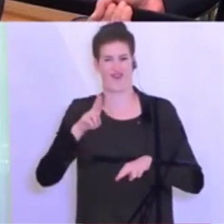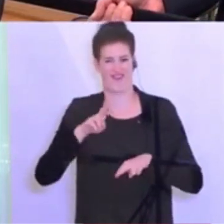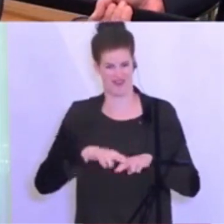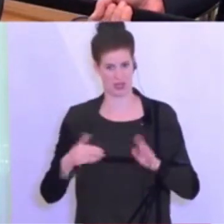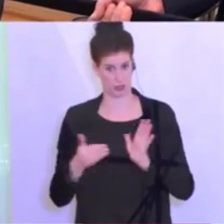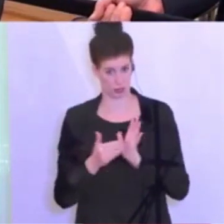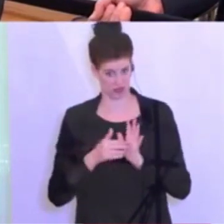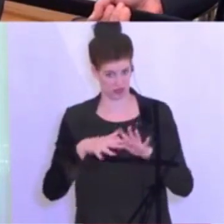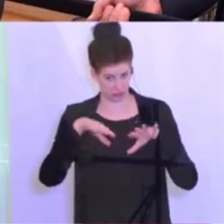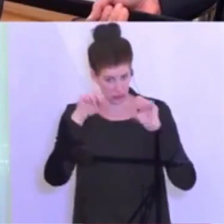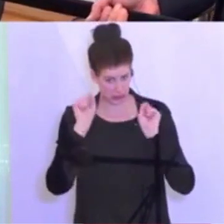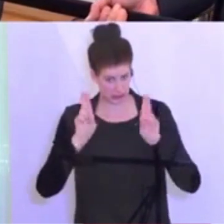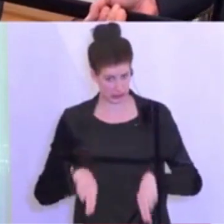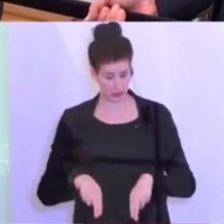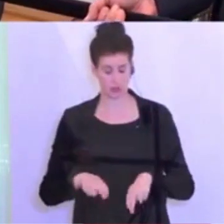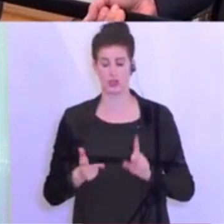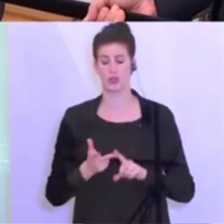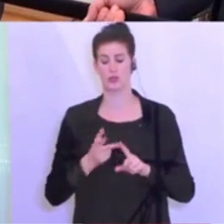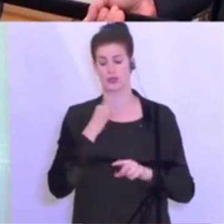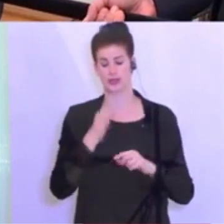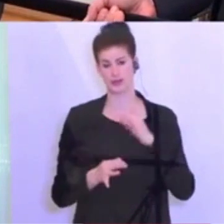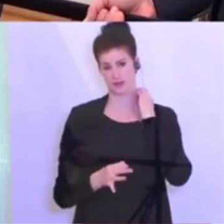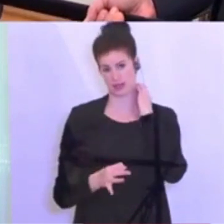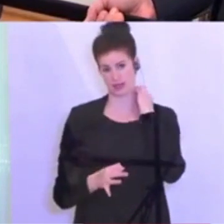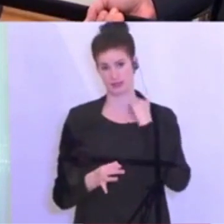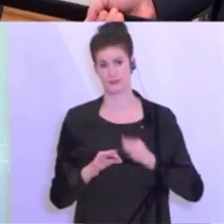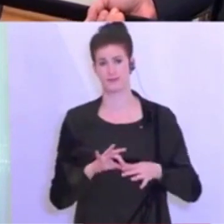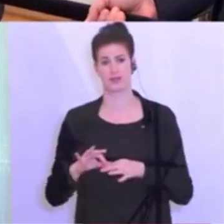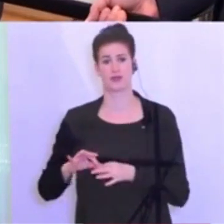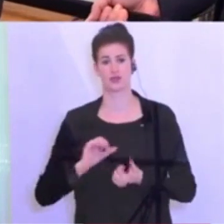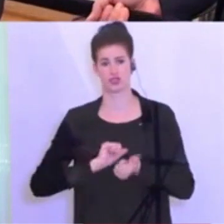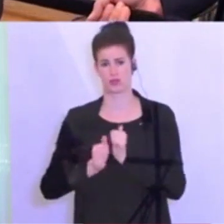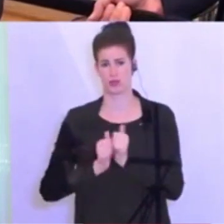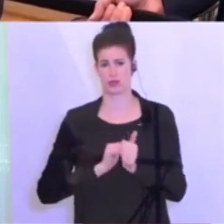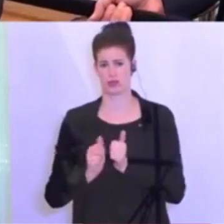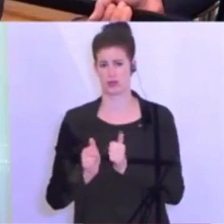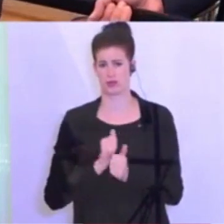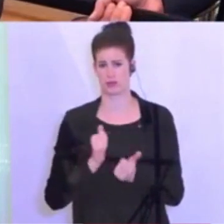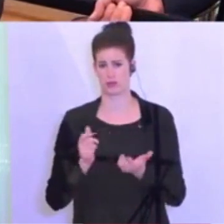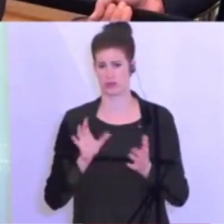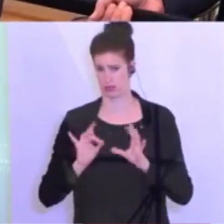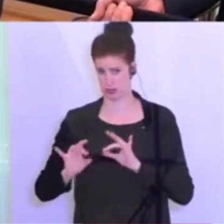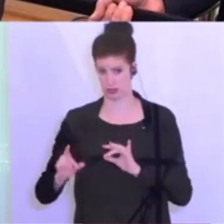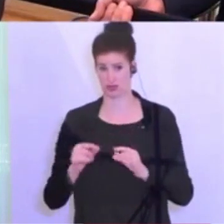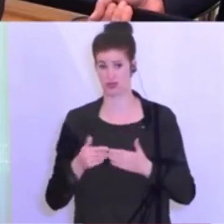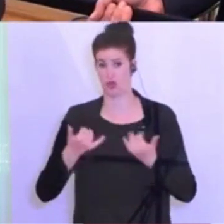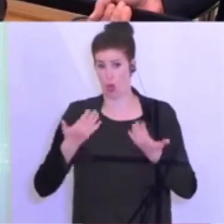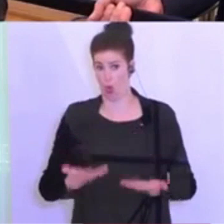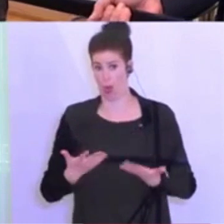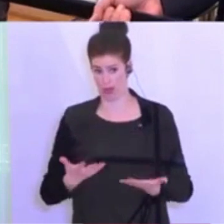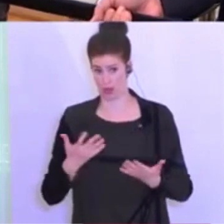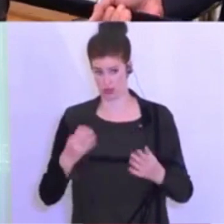verstanden? Und vielleicht die dritte Frage geht ein bisschen in die Frage der sportlichen Betätigung. Aber wird es an den Schulen in diesem Schuljahr noch